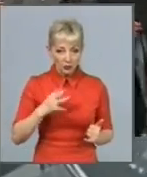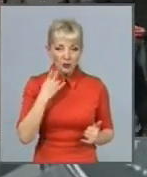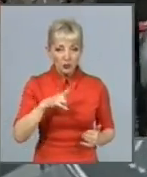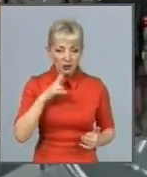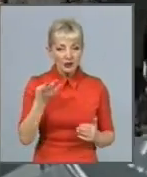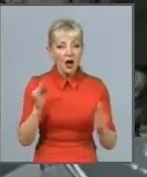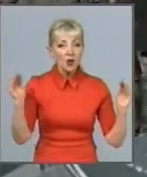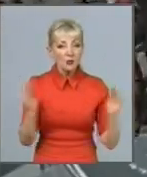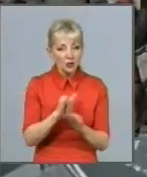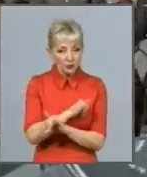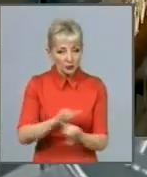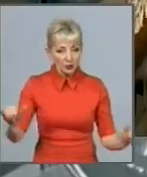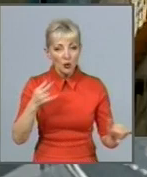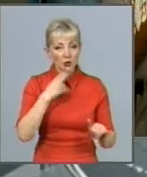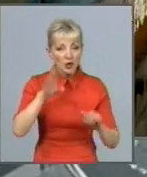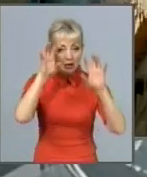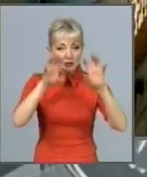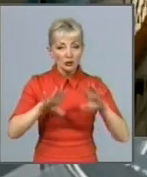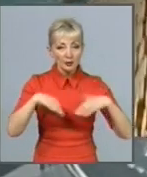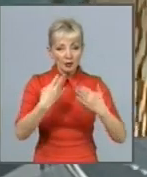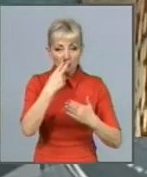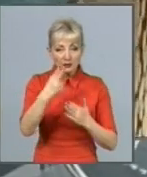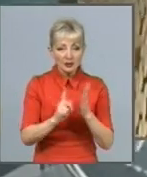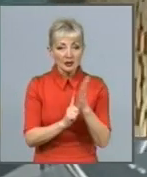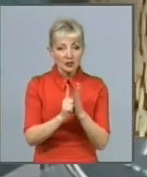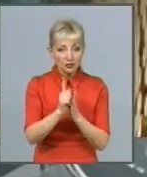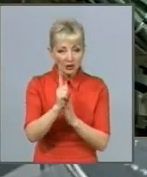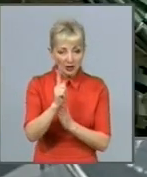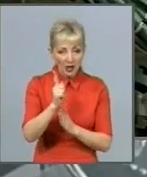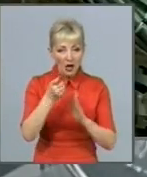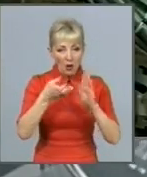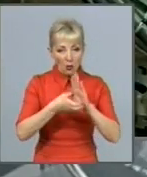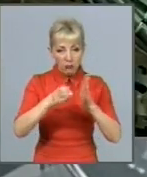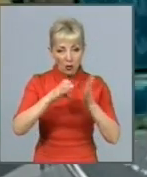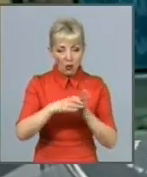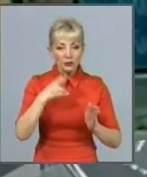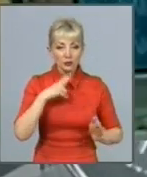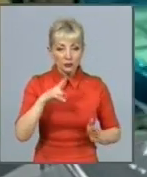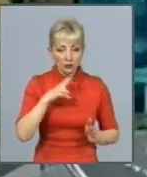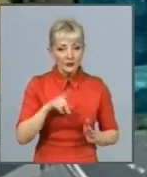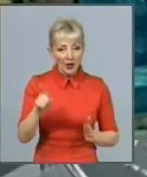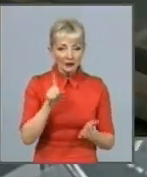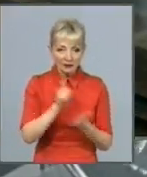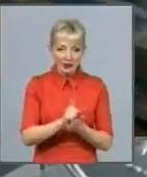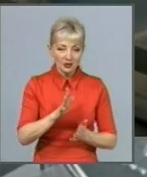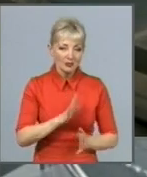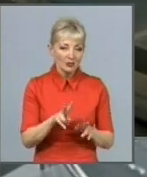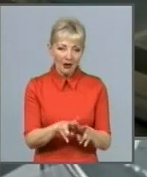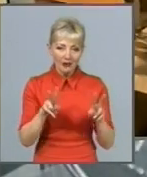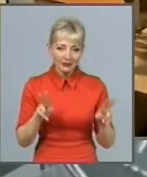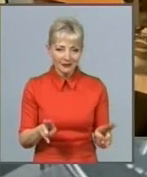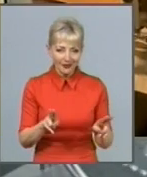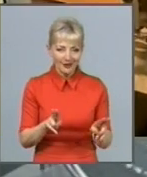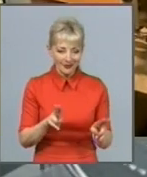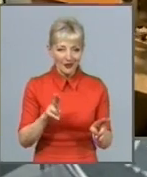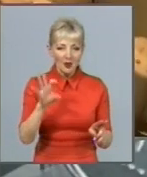куріння законопроект передбачає введення стандартизованої упаковки тютюнових виробів. Вона повинна бути однакового темно-оливкового кольору